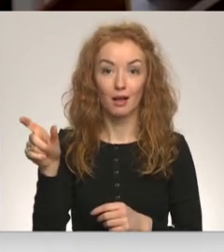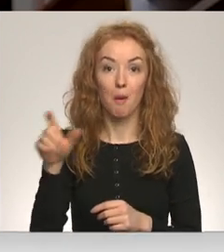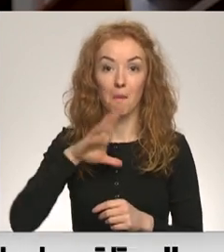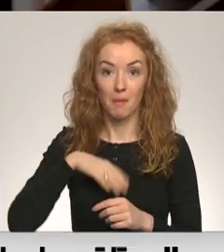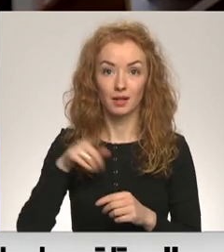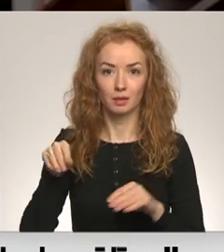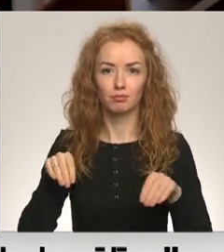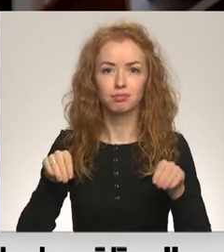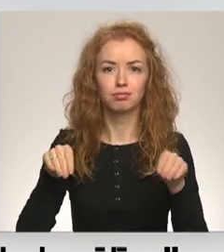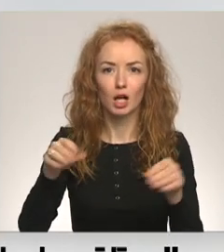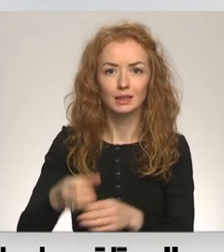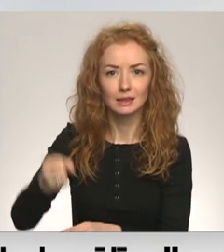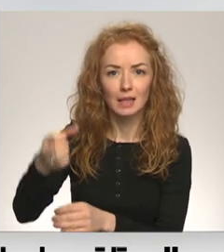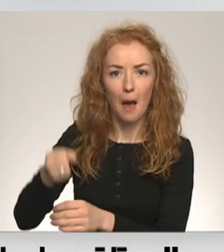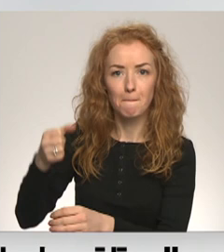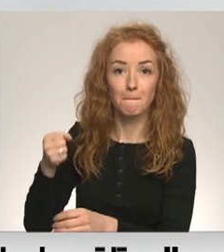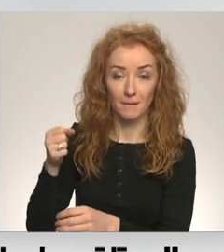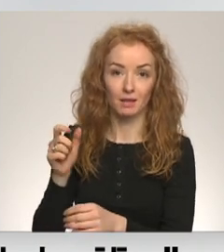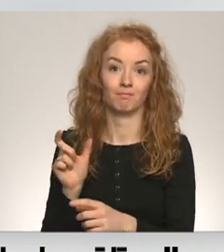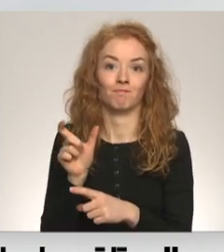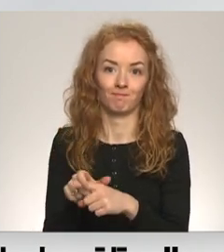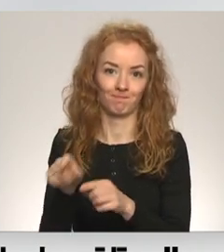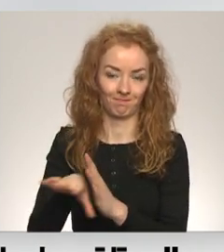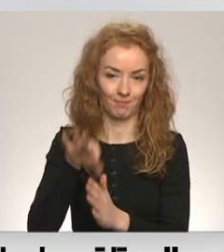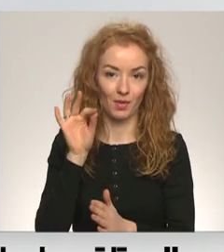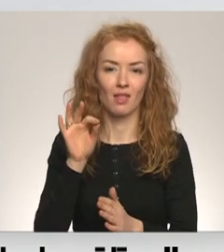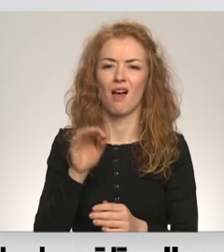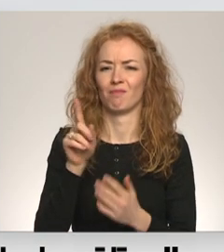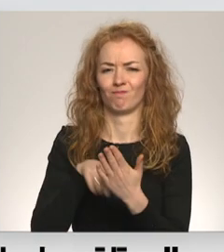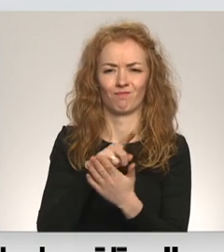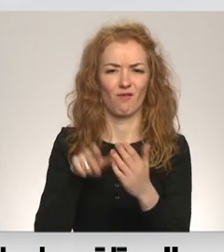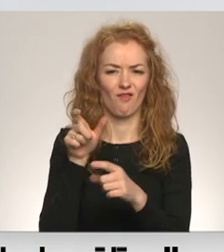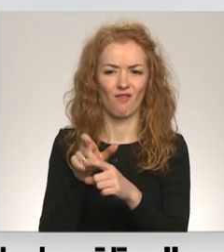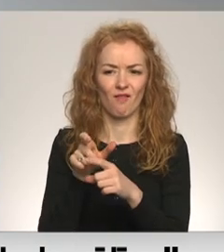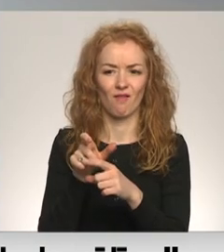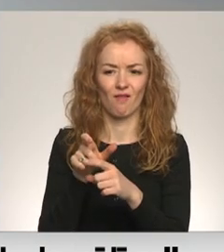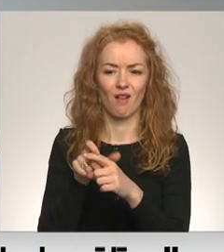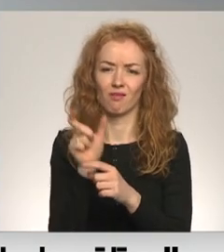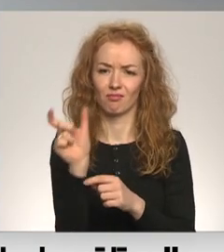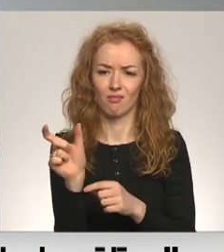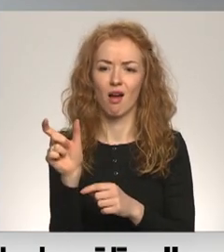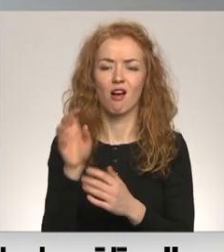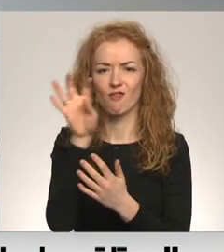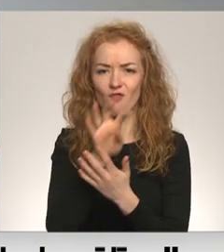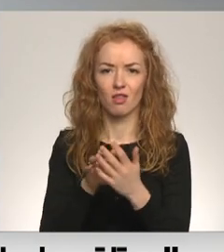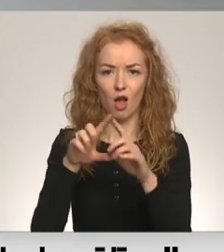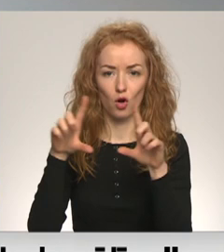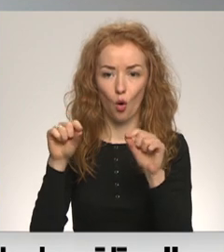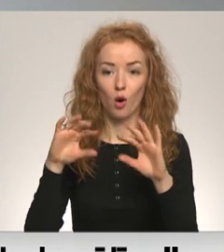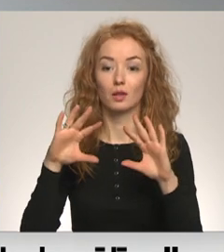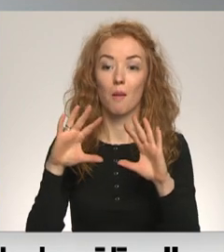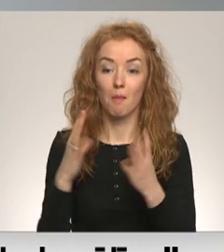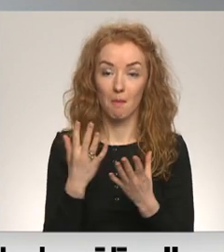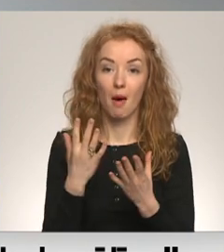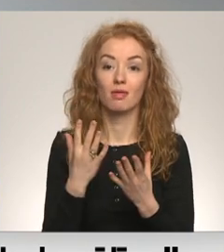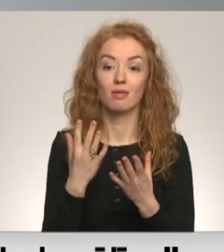vietā, gan nevietā. Par gada vārdu tika izvēlēts kvadrātkots, bet gada savārstījuma tituls ziņu